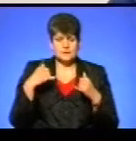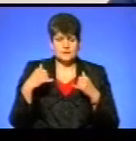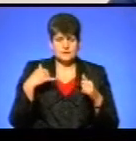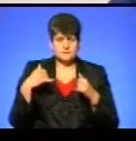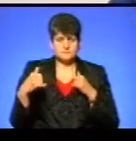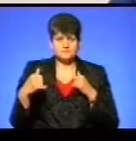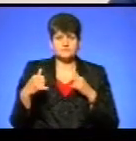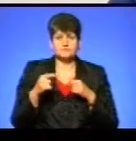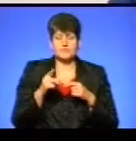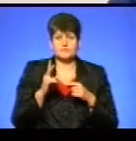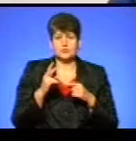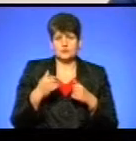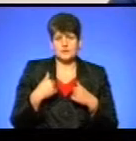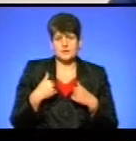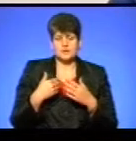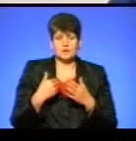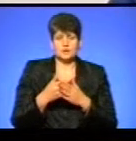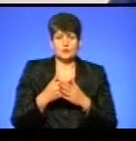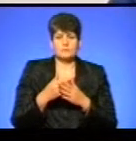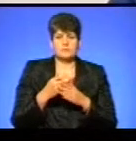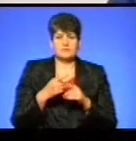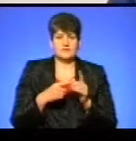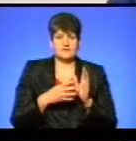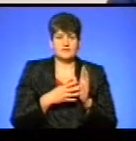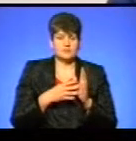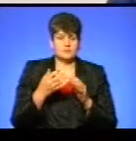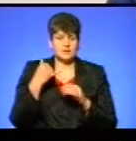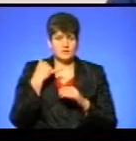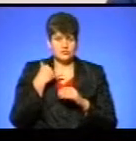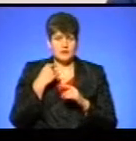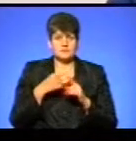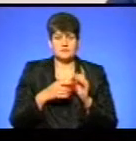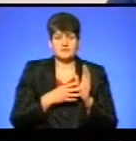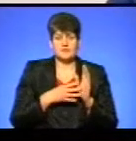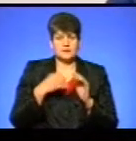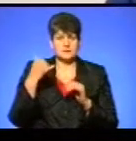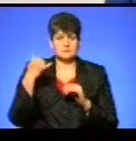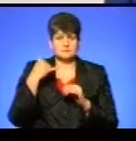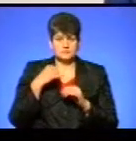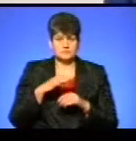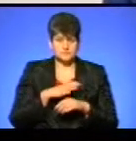фактично мені десь до півдев'ятої не піднімали трубки, півдев'ятої тільки двоє підняло.